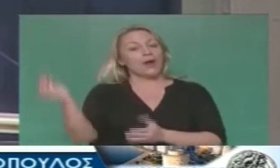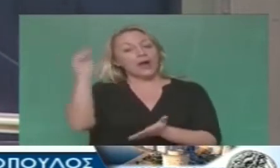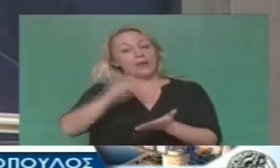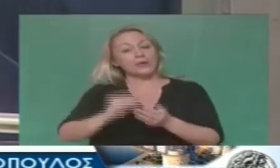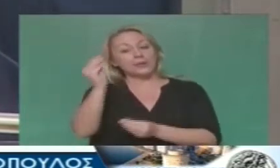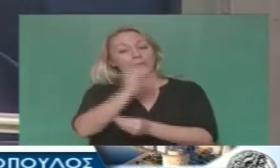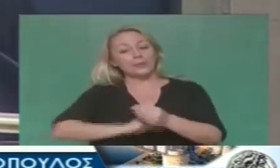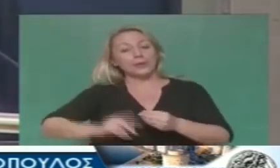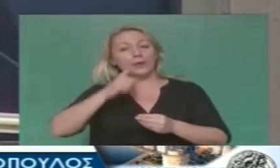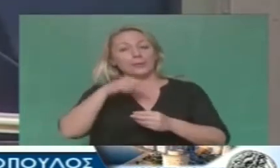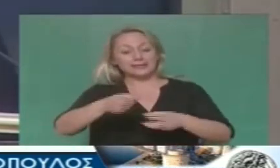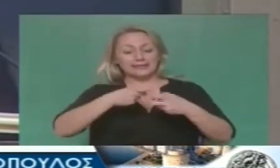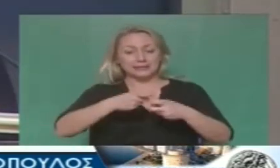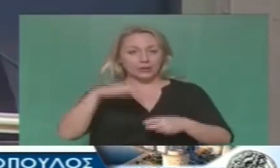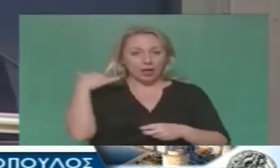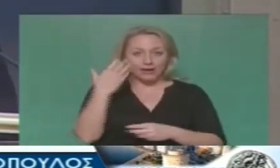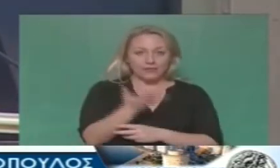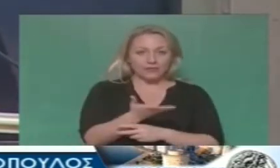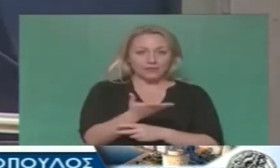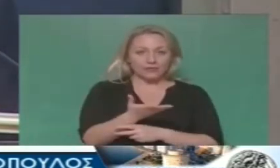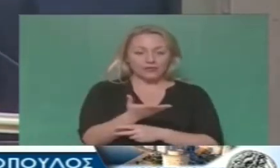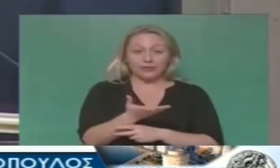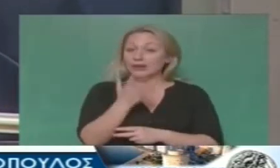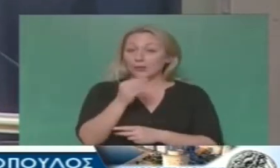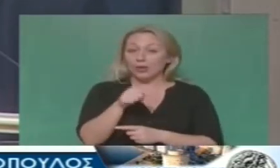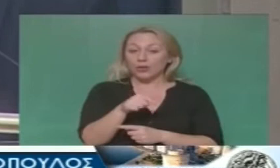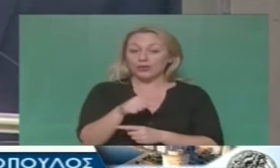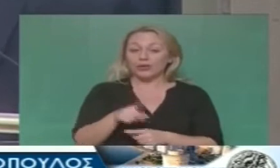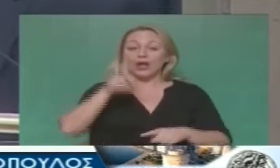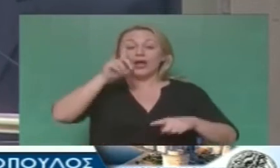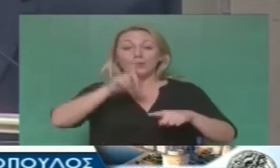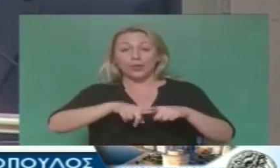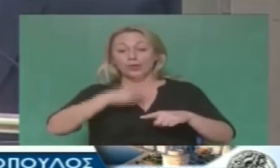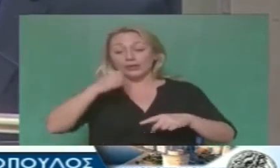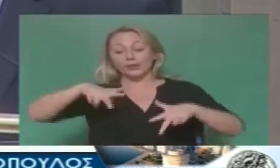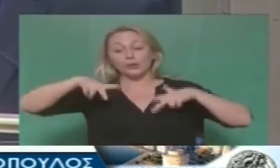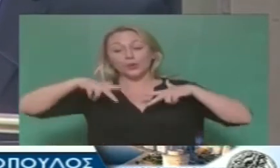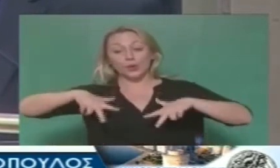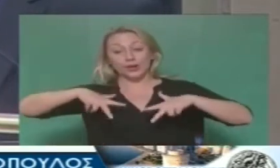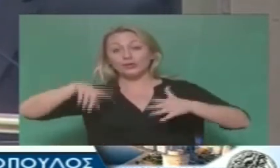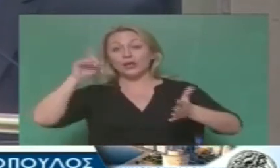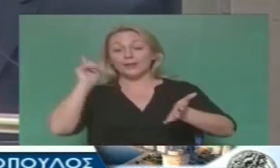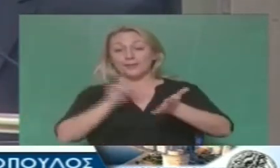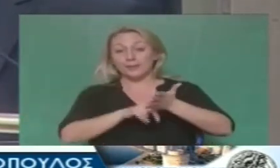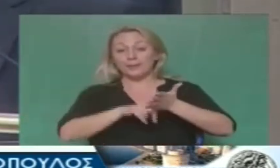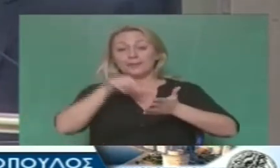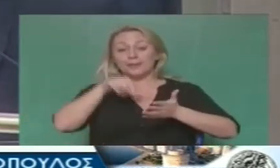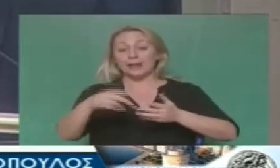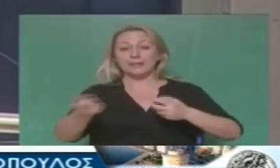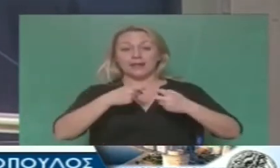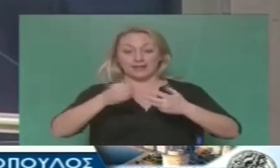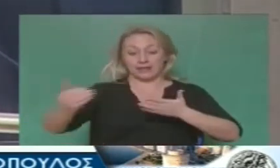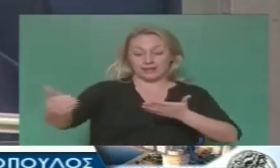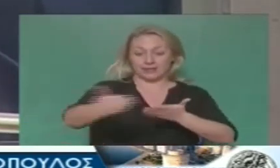πληρώσεις και ένα ήδη πανάκριβο ειτήριο. Ο λόγος είναι πάρα πολύ απλός. Διότι το κράτος πρέπει να οδηγήσει αυτά τα λεφτά